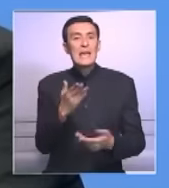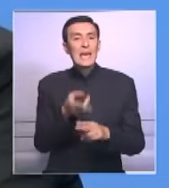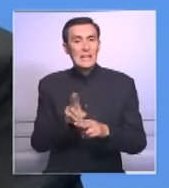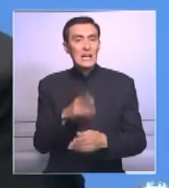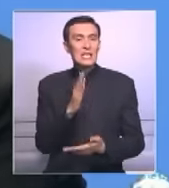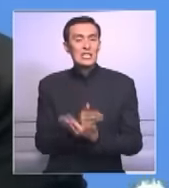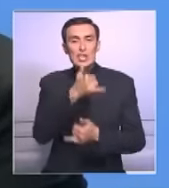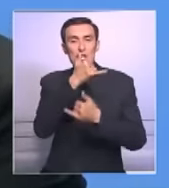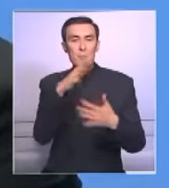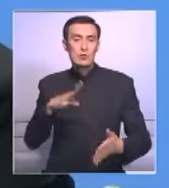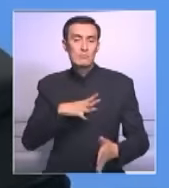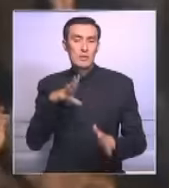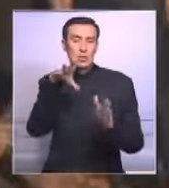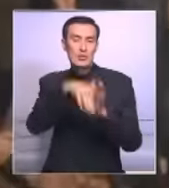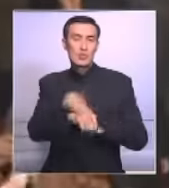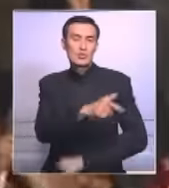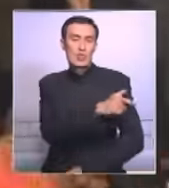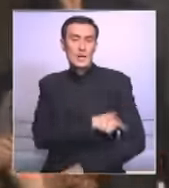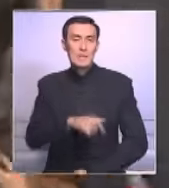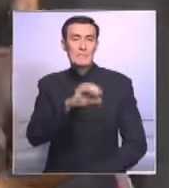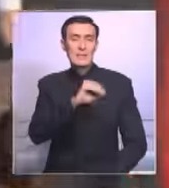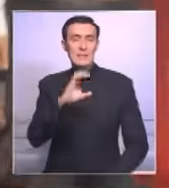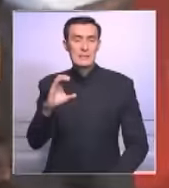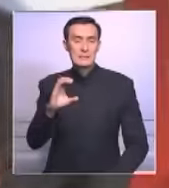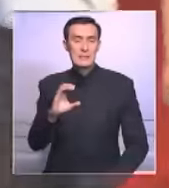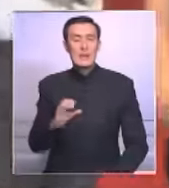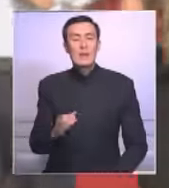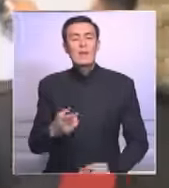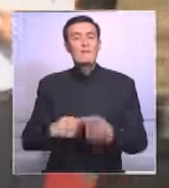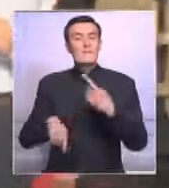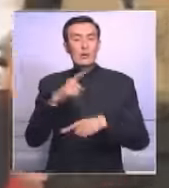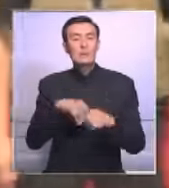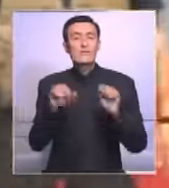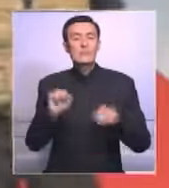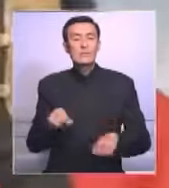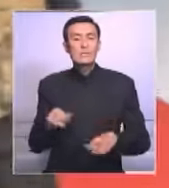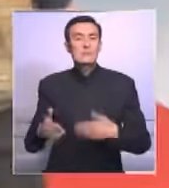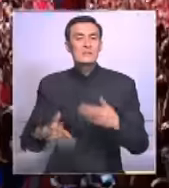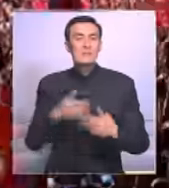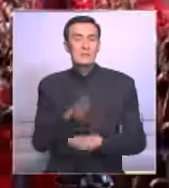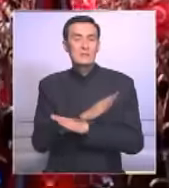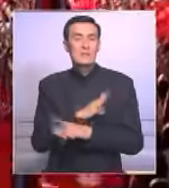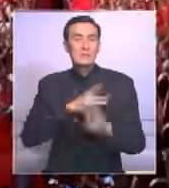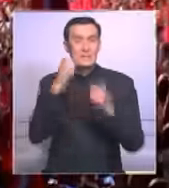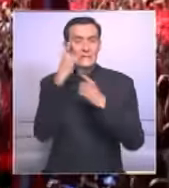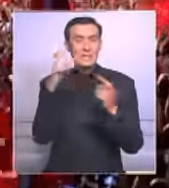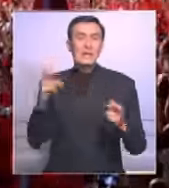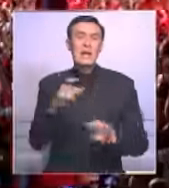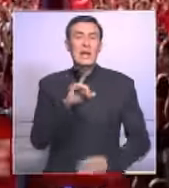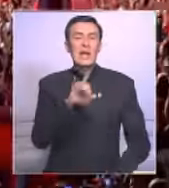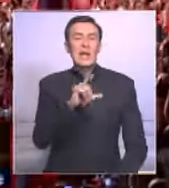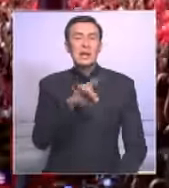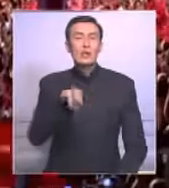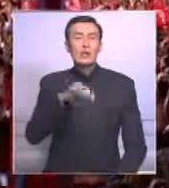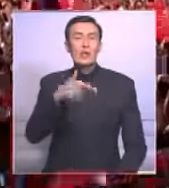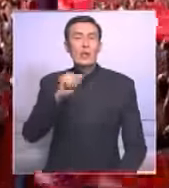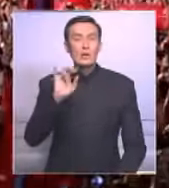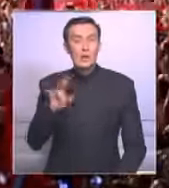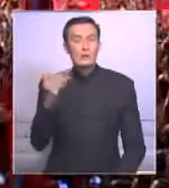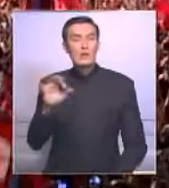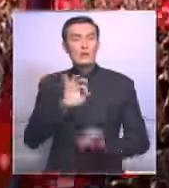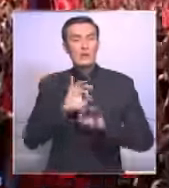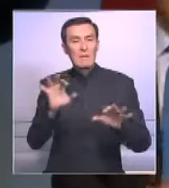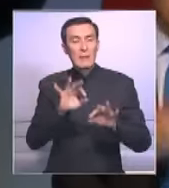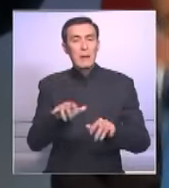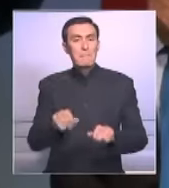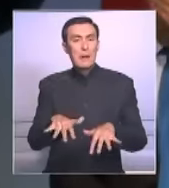может быть членом Европейского Союза. О возможности вернуть в Турцию высшую меру наказания ранее объявил президент Реджеп Тейп Эрдоган. По его